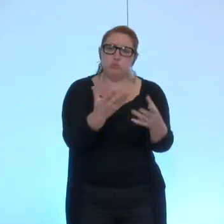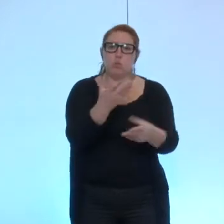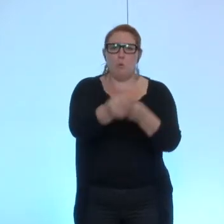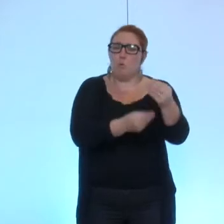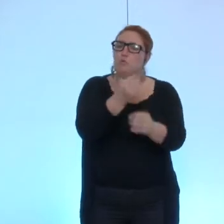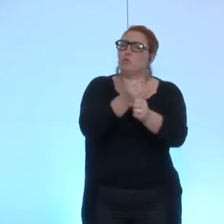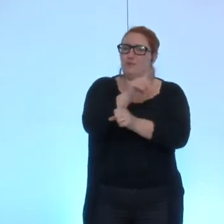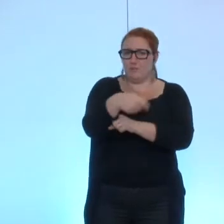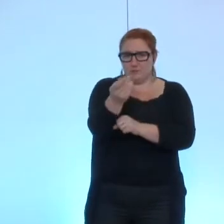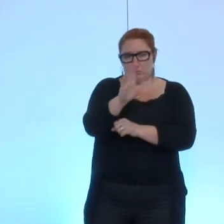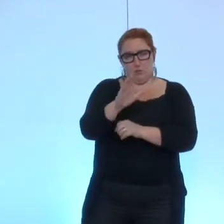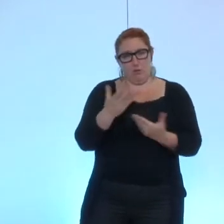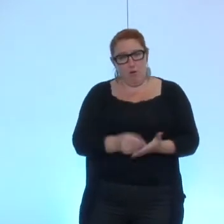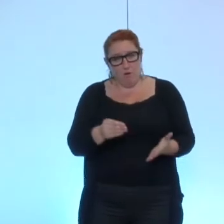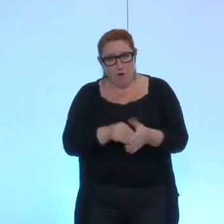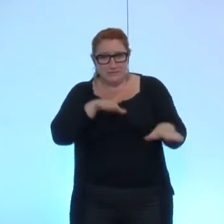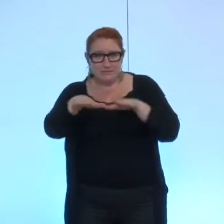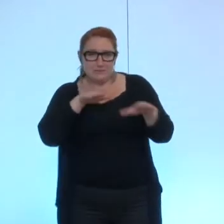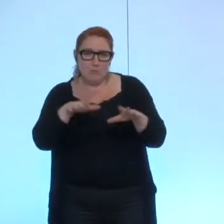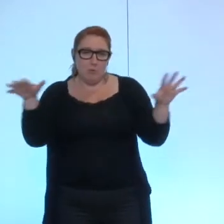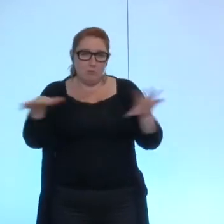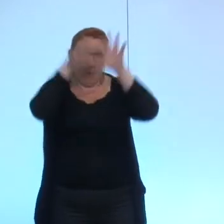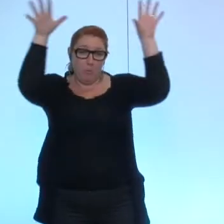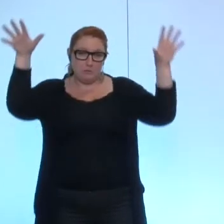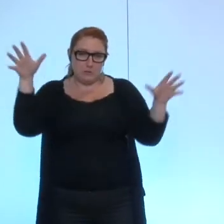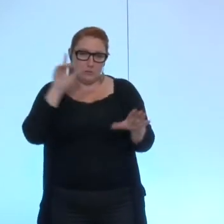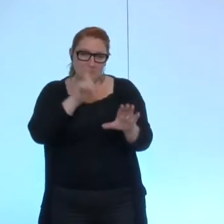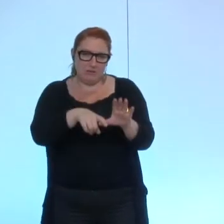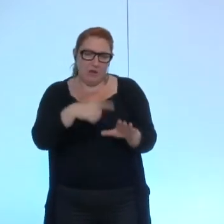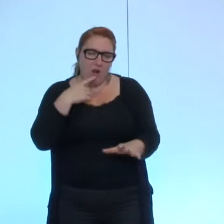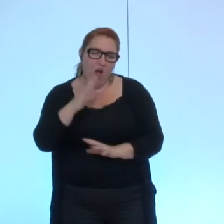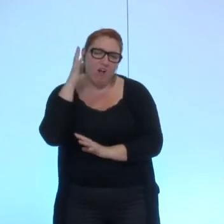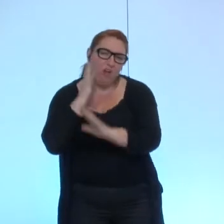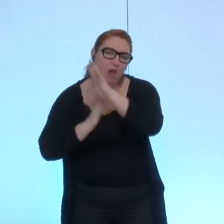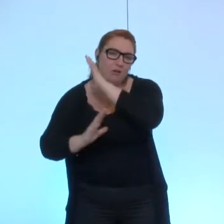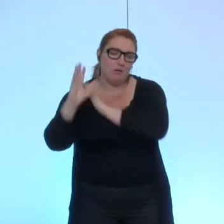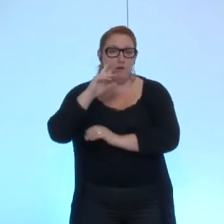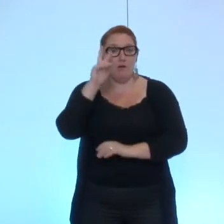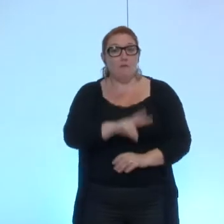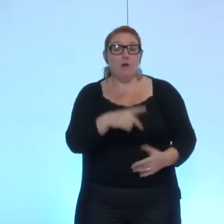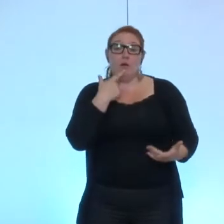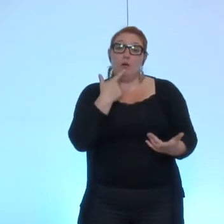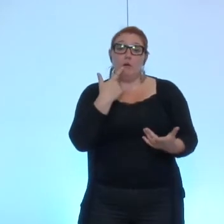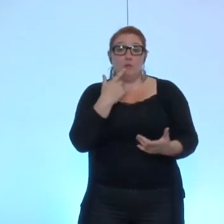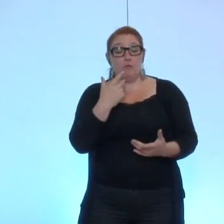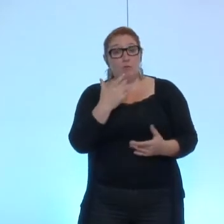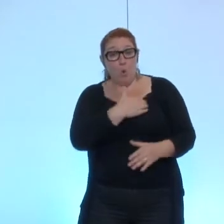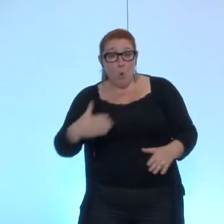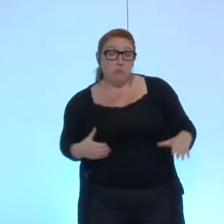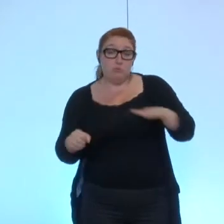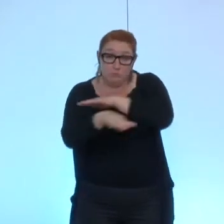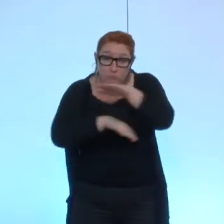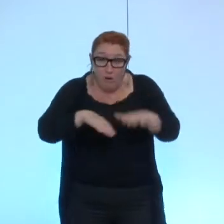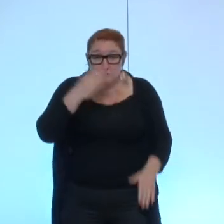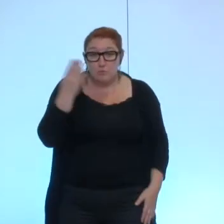système de représentation syndicale très archaïque et je pense qu'il n'est pas dans les fondamentaux de la commune que d